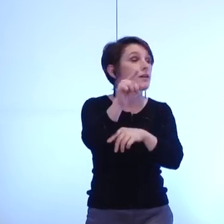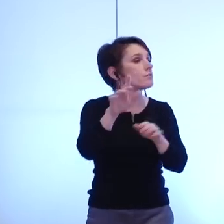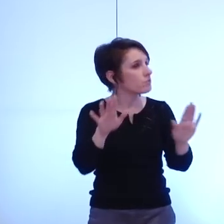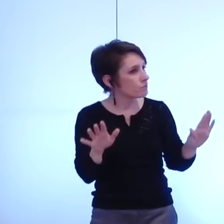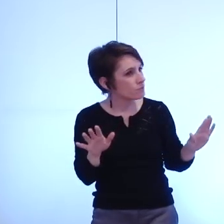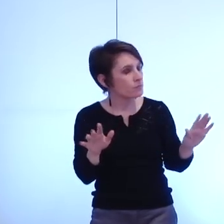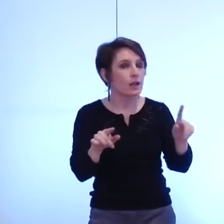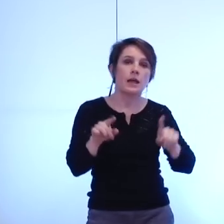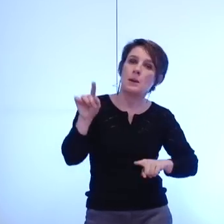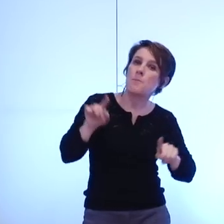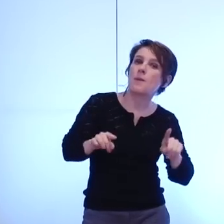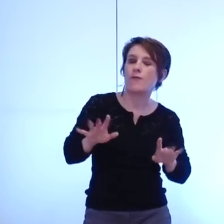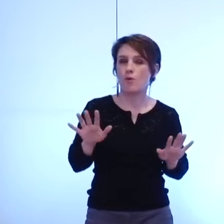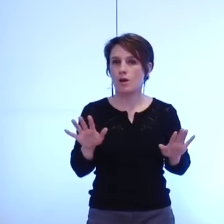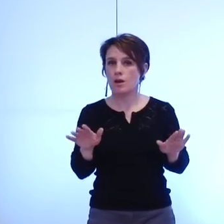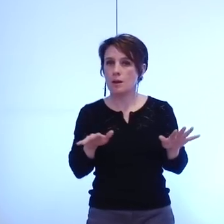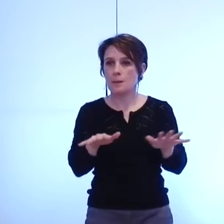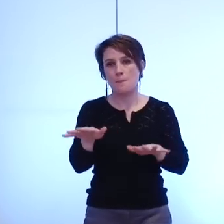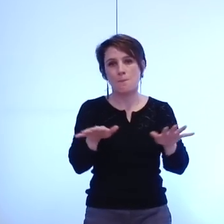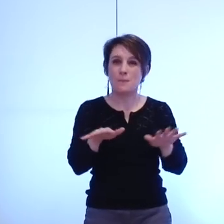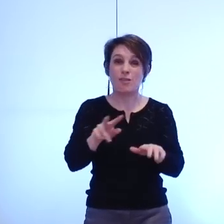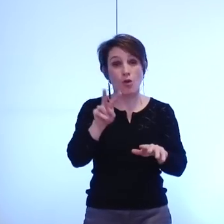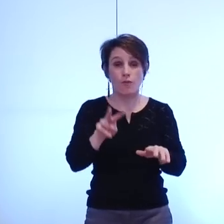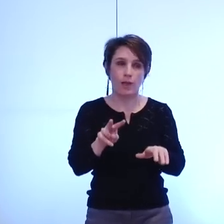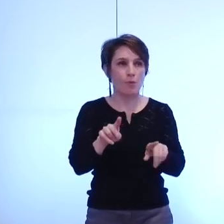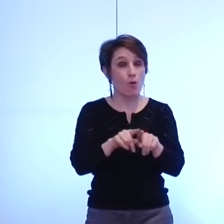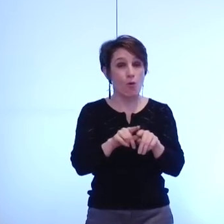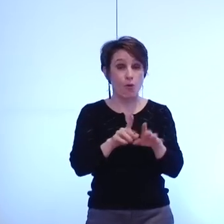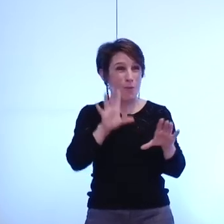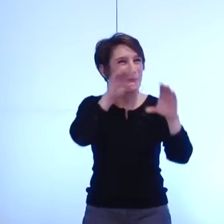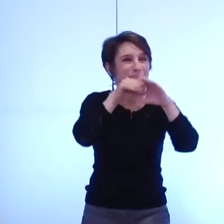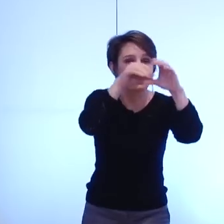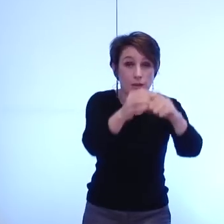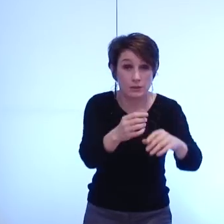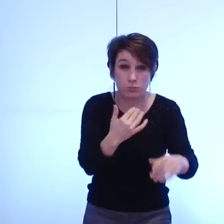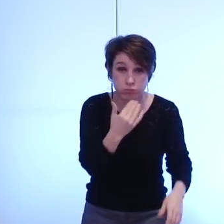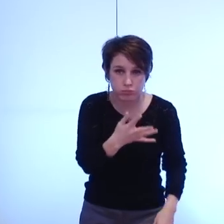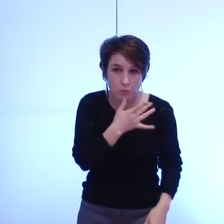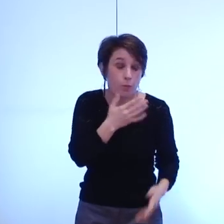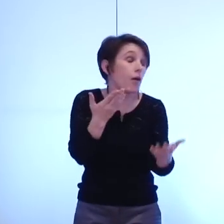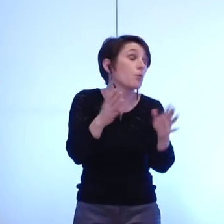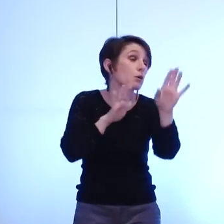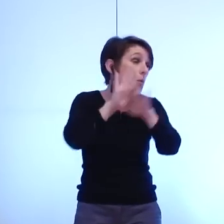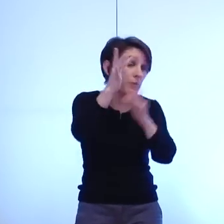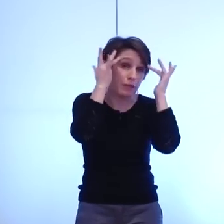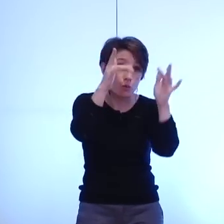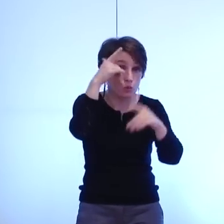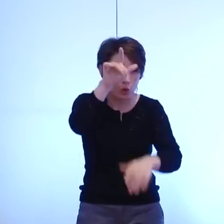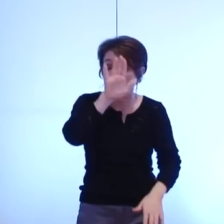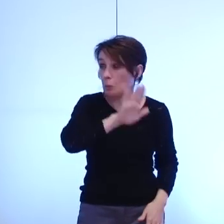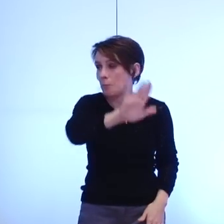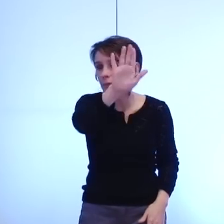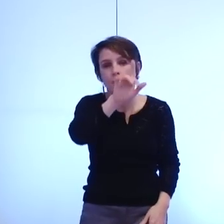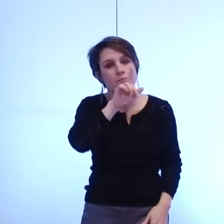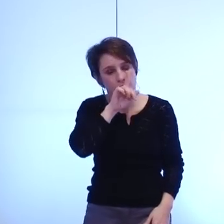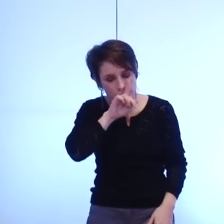dire avec une méthode qui n'a rien de très participative mais c'est aussi la culture lyonnaise il faut en tenir compte